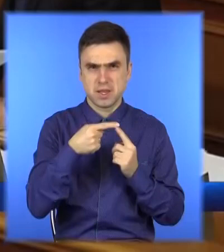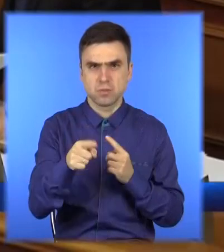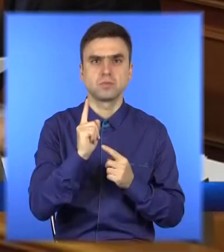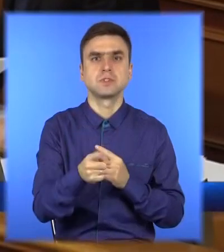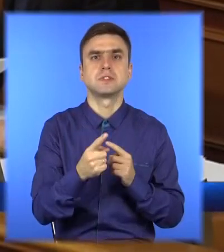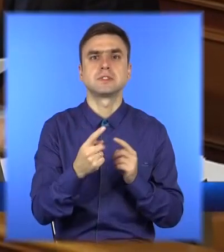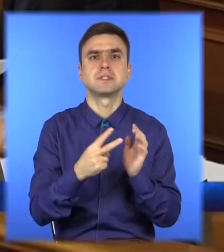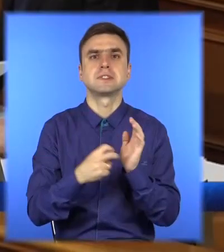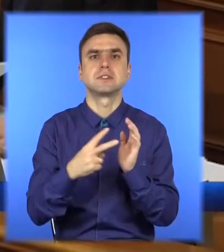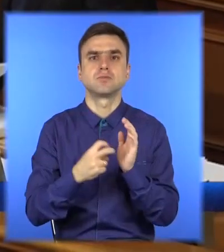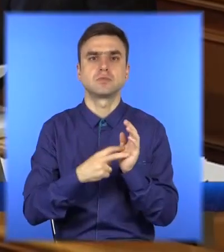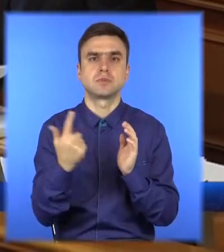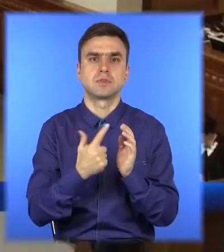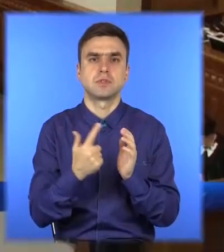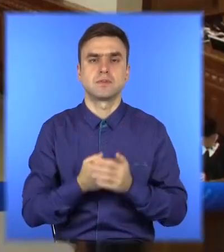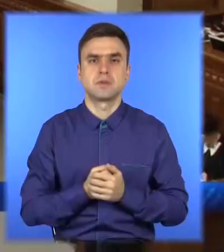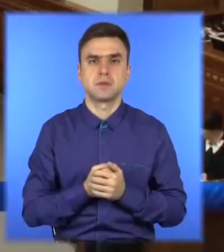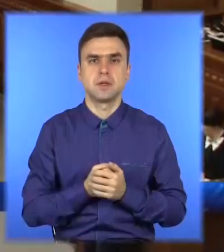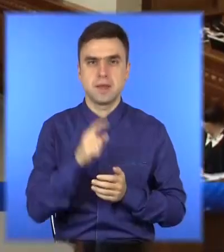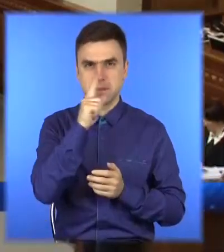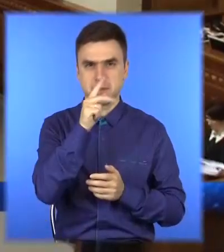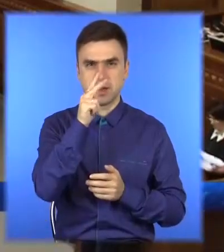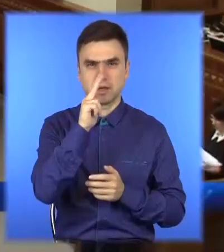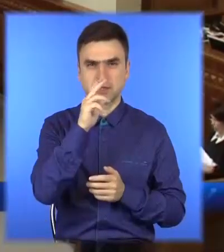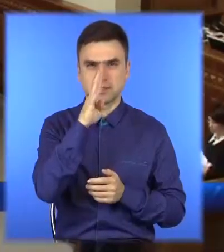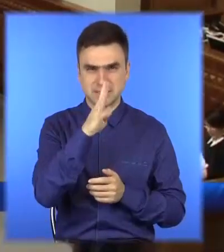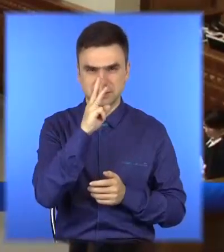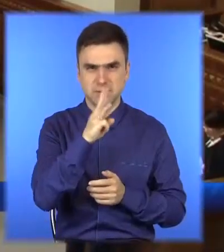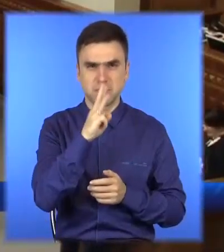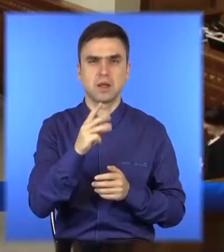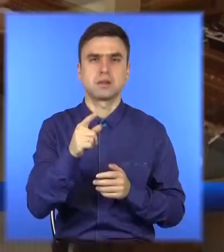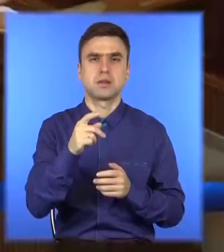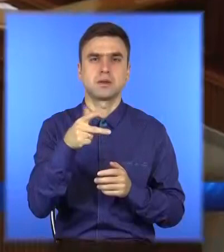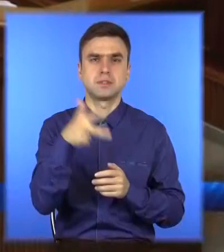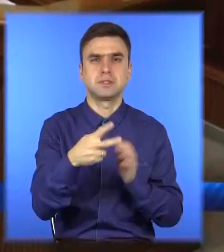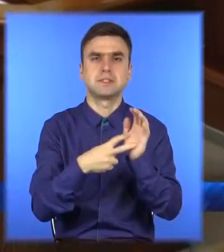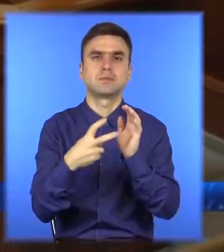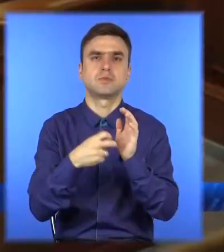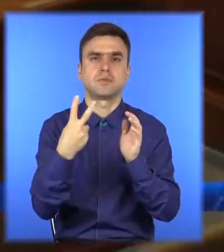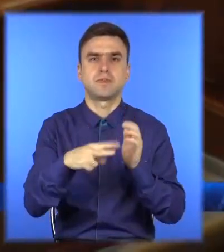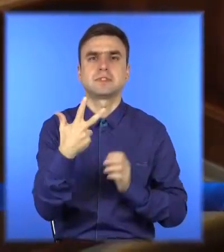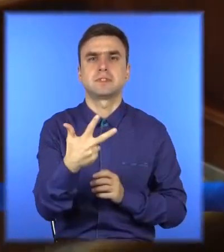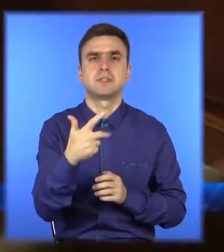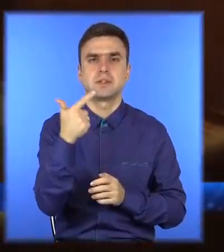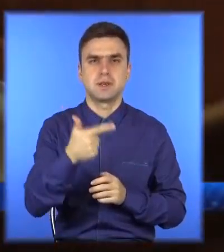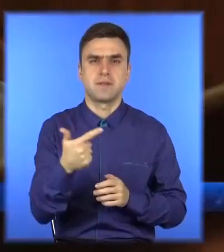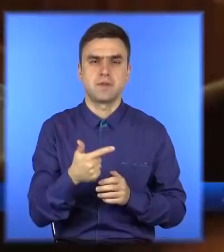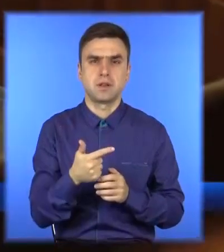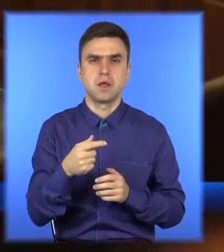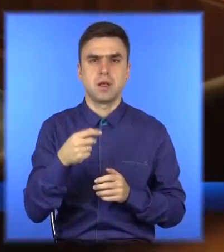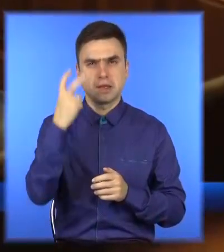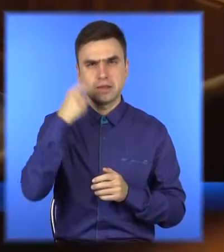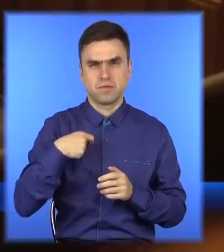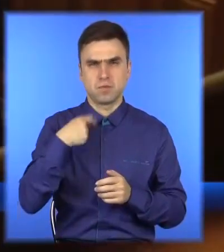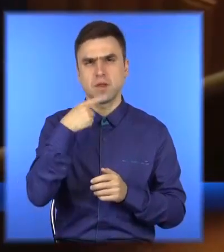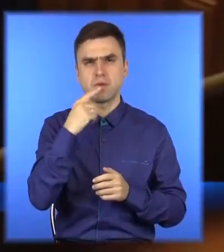зарплатня – 3723 гривні. До того ж, уряд разом з парламентаріями прогнозує зростання цих показників протягом 2018